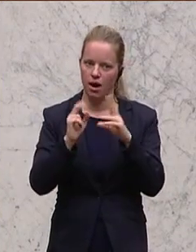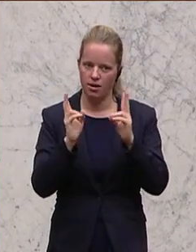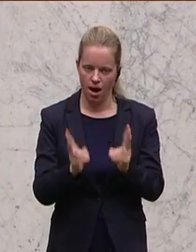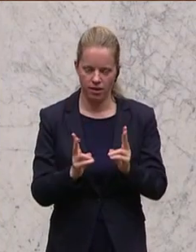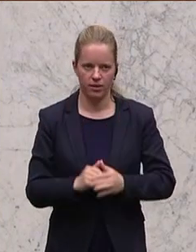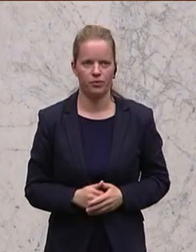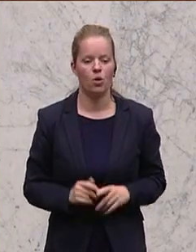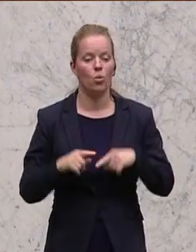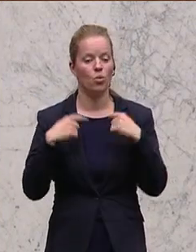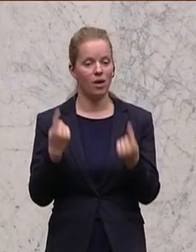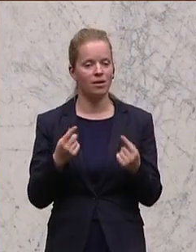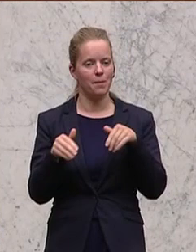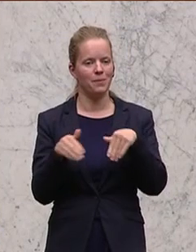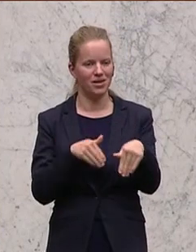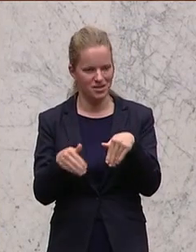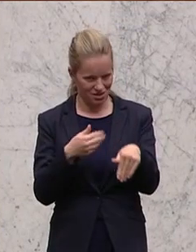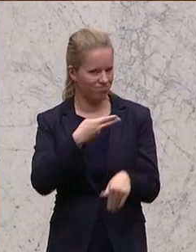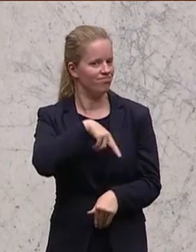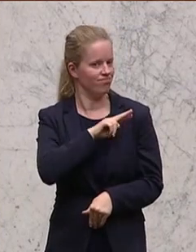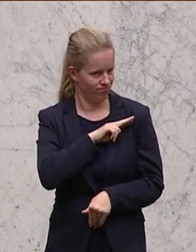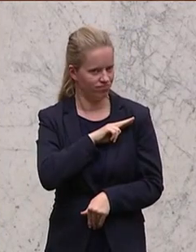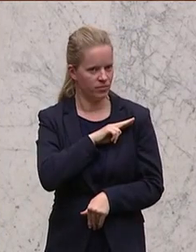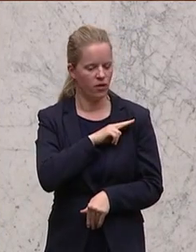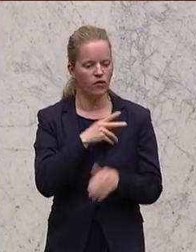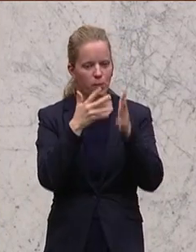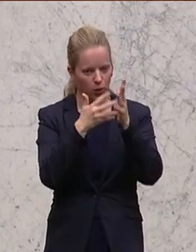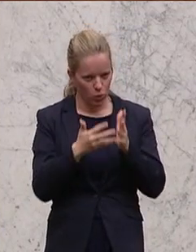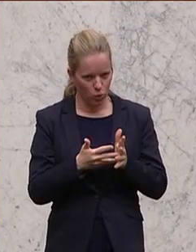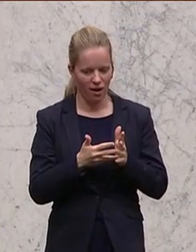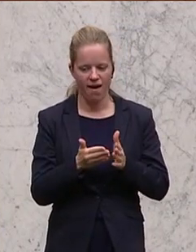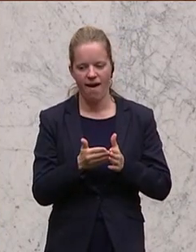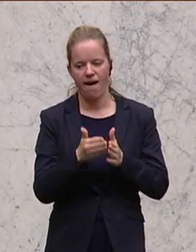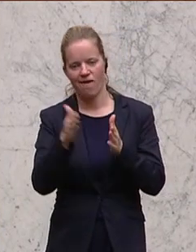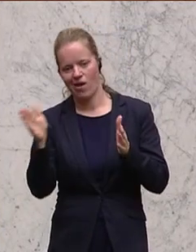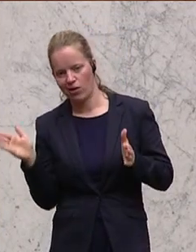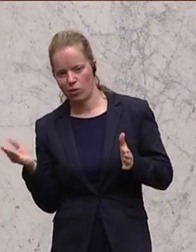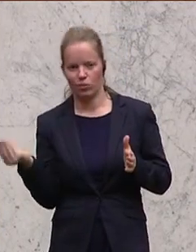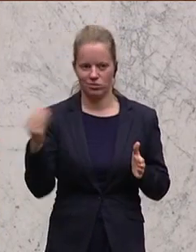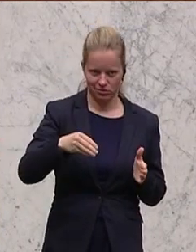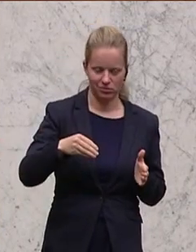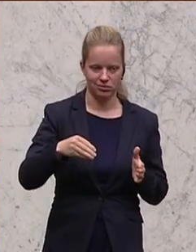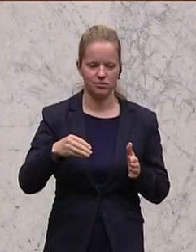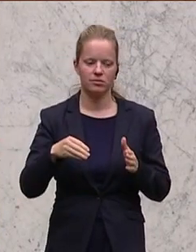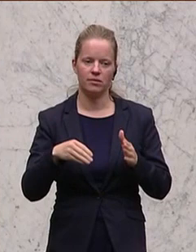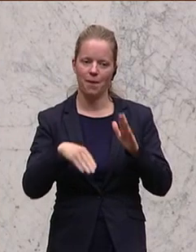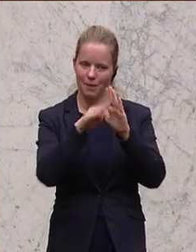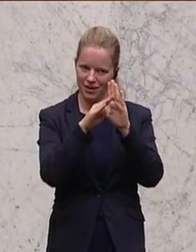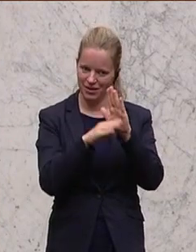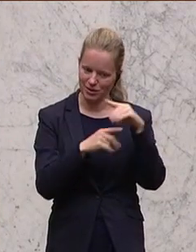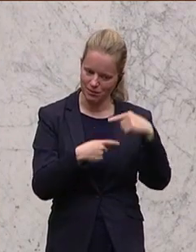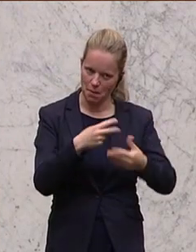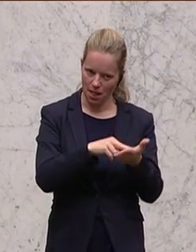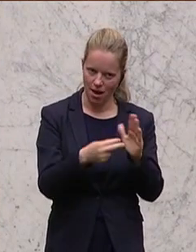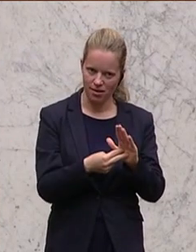der zuständige Minister, der bei dieser erweiterten Begutachtung, der Teil dessen Gesetzesvorhaben Teil dieser erweiterten